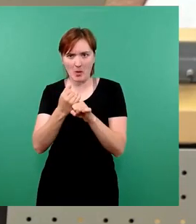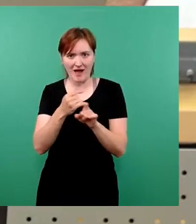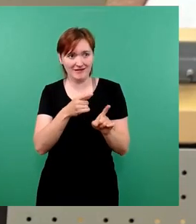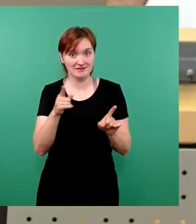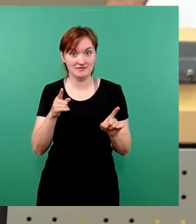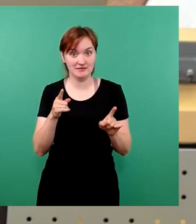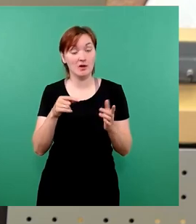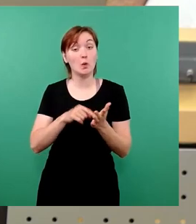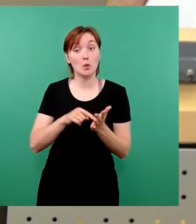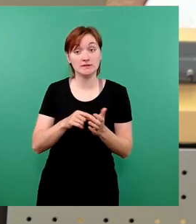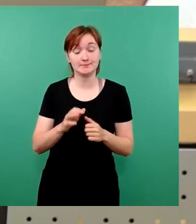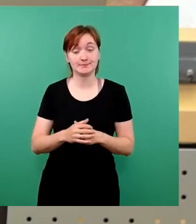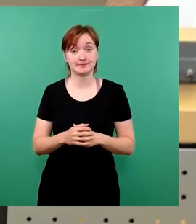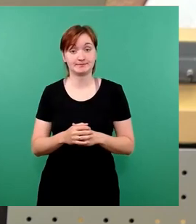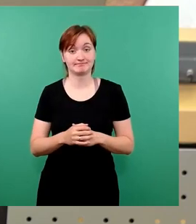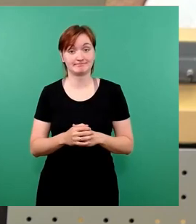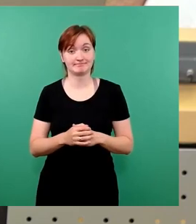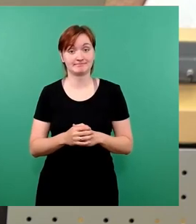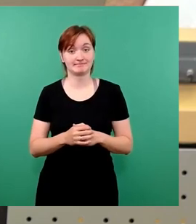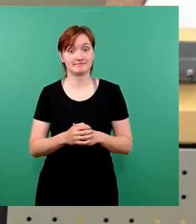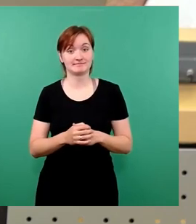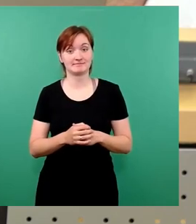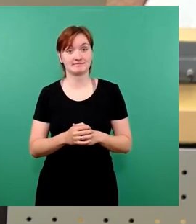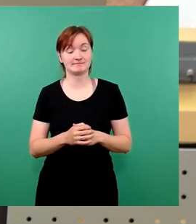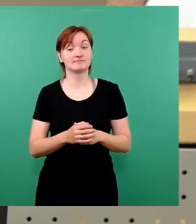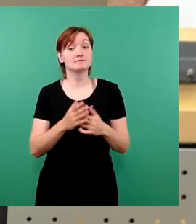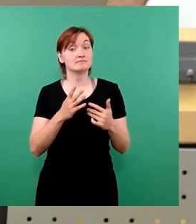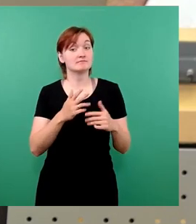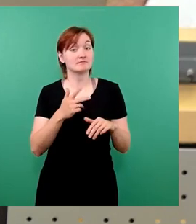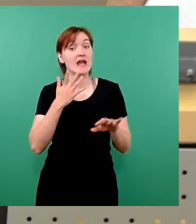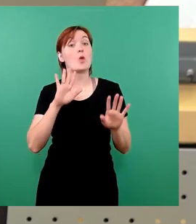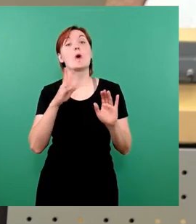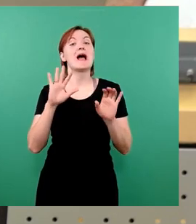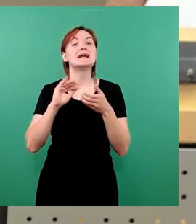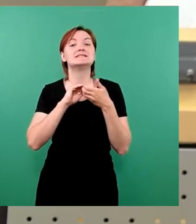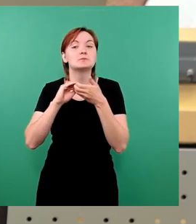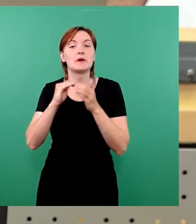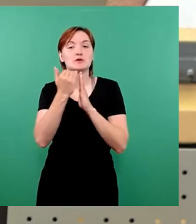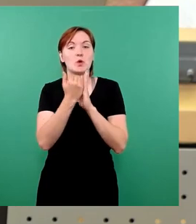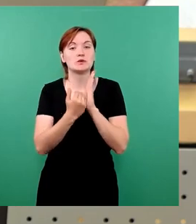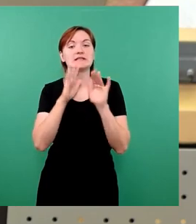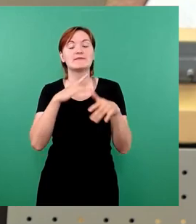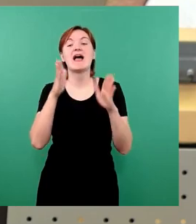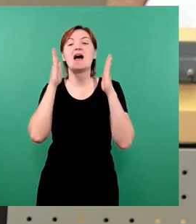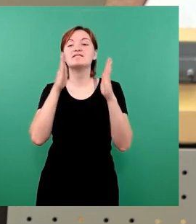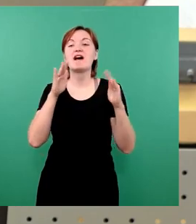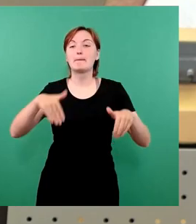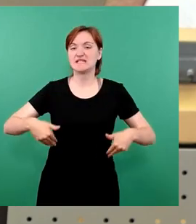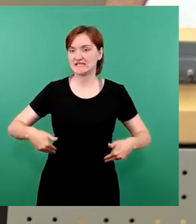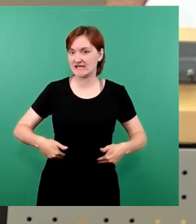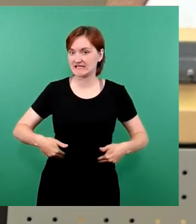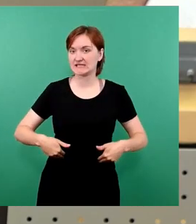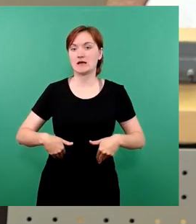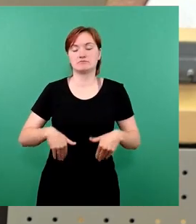Weil wir haben, und das steht in der Gemeindeordnung, es gibt einen Fachbediensteten oder eine Fachbedienstete